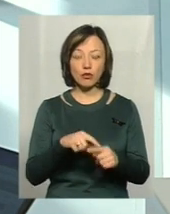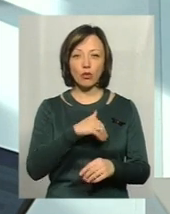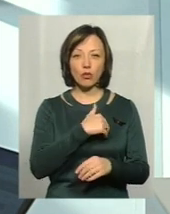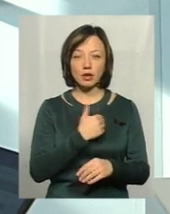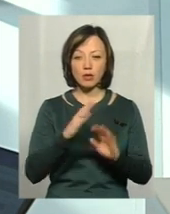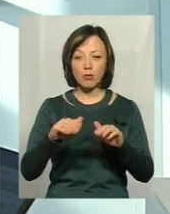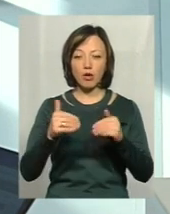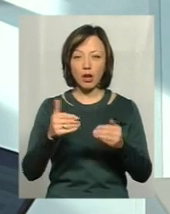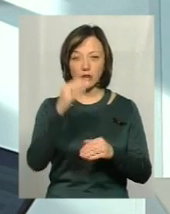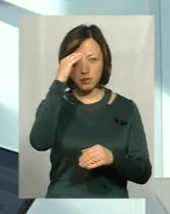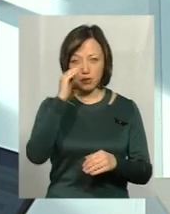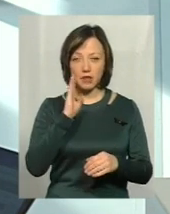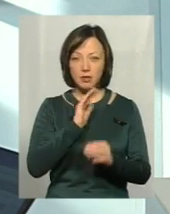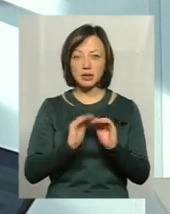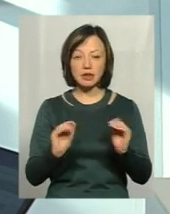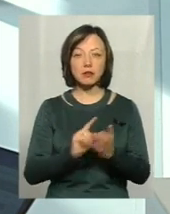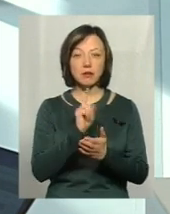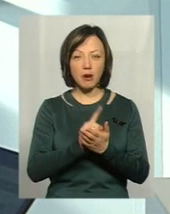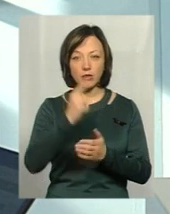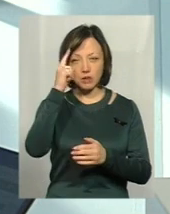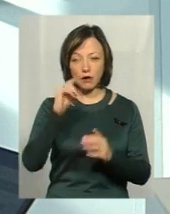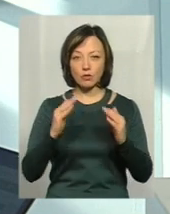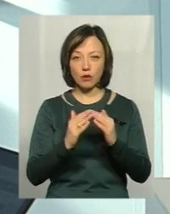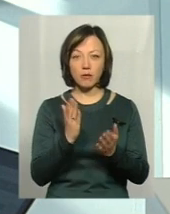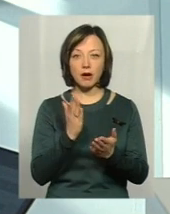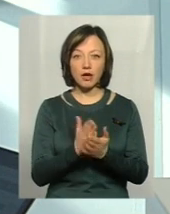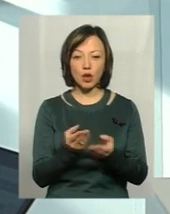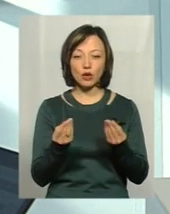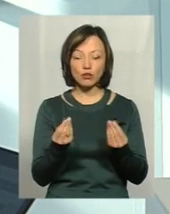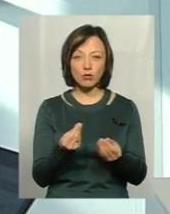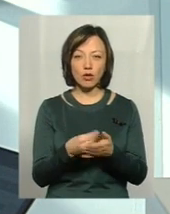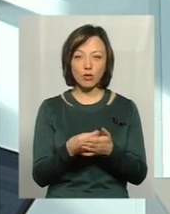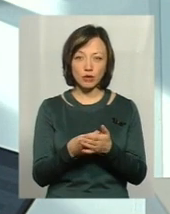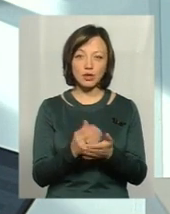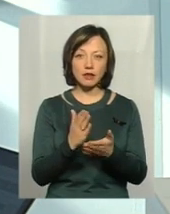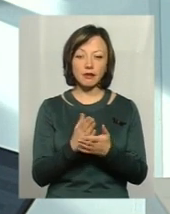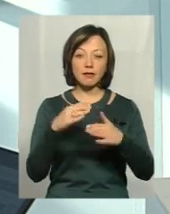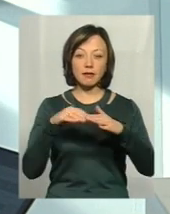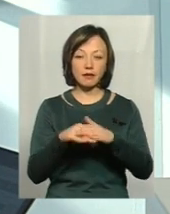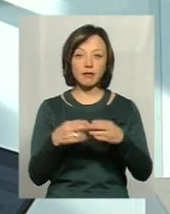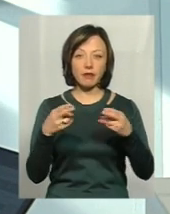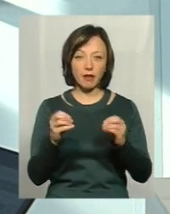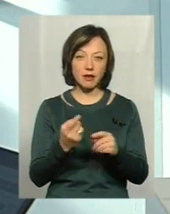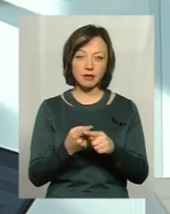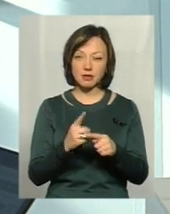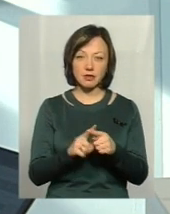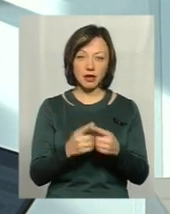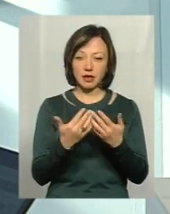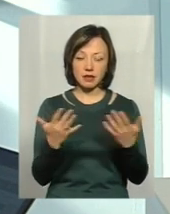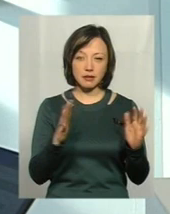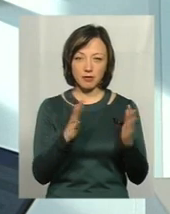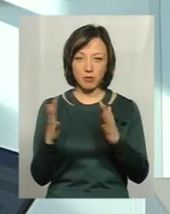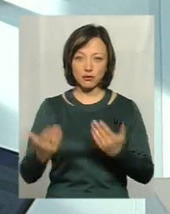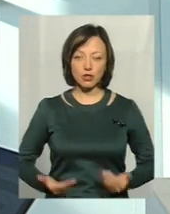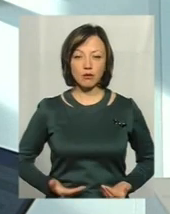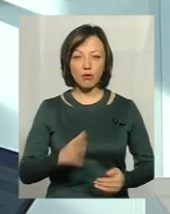порадити батькам, звісно, діти мають знати, що вдома є якась певна сума коштів невеличка, і де вона знаходиться. Ну, це різні випадки